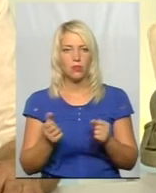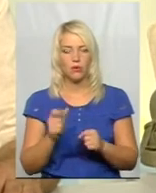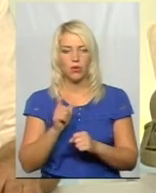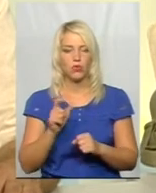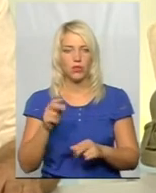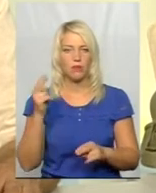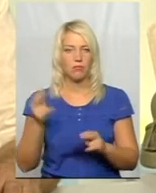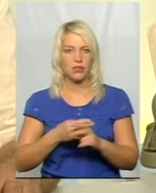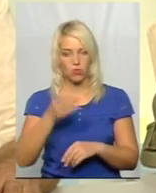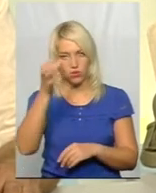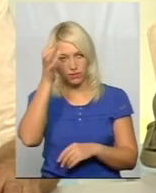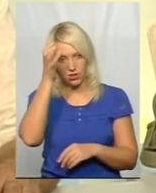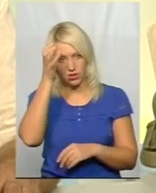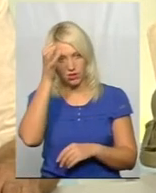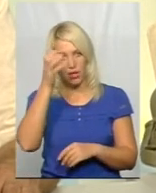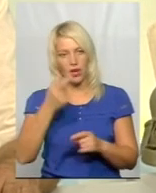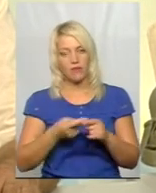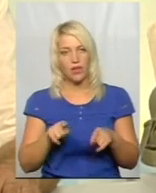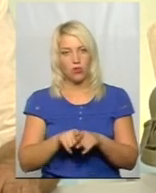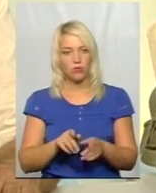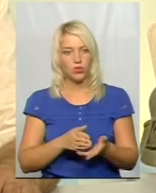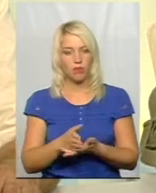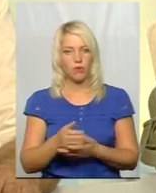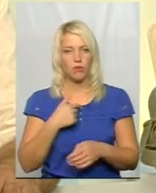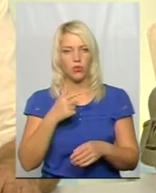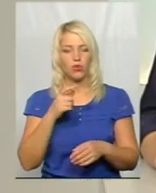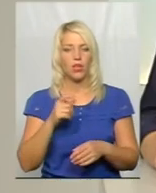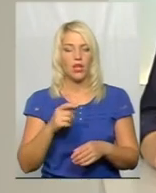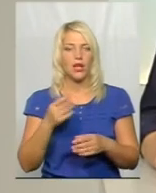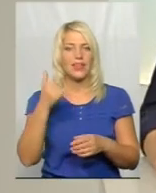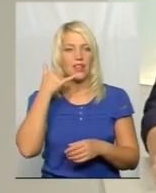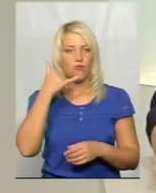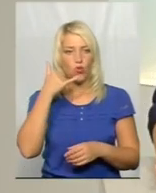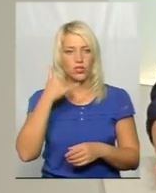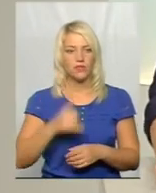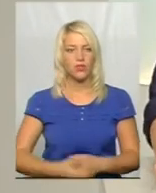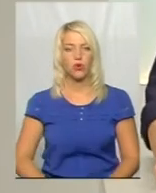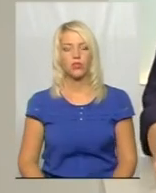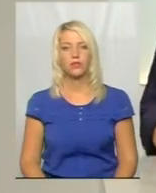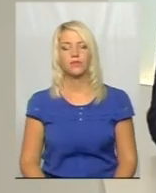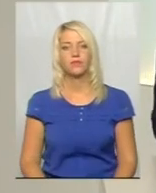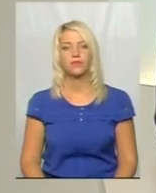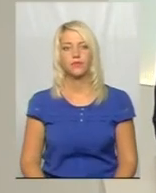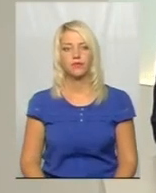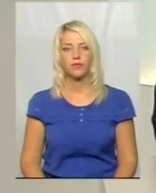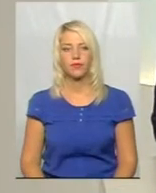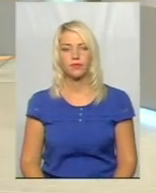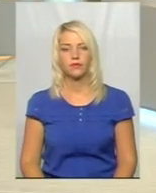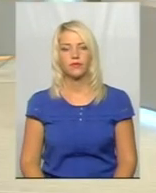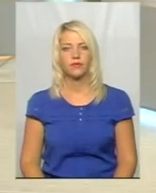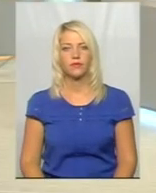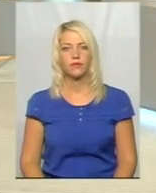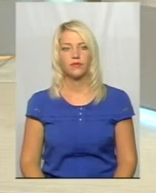відповідної освіти, саме в цьому напрямку. Дозвольте, я вас прозупиню, бо маємо телефонний дзвінок, а потім продовжимо. Добрий вечір, слухаємо вас.